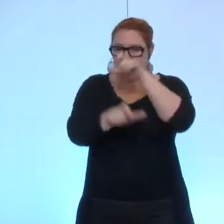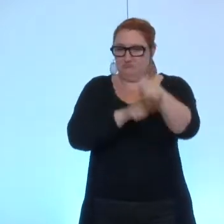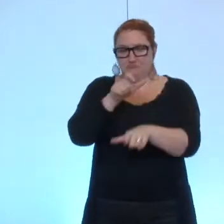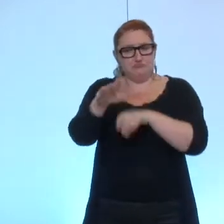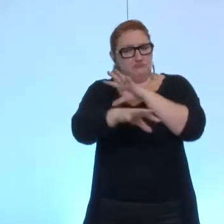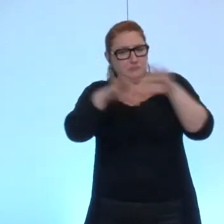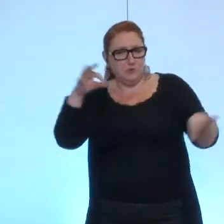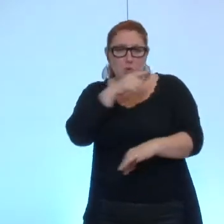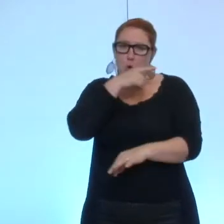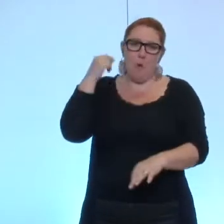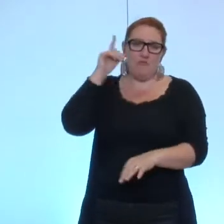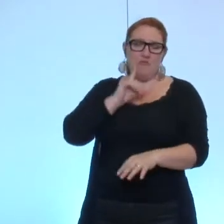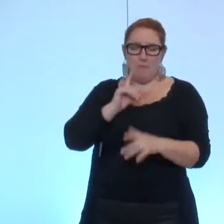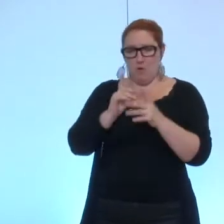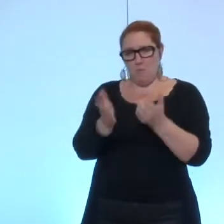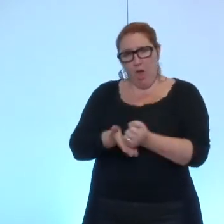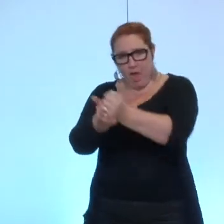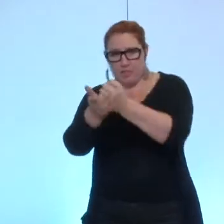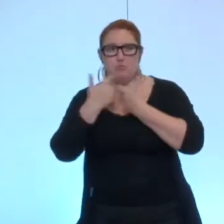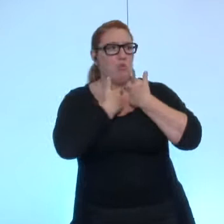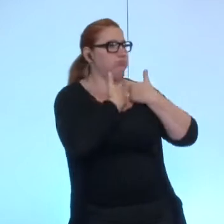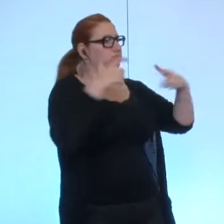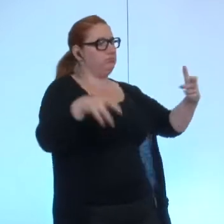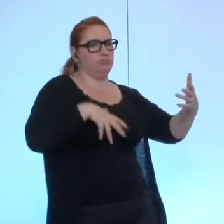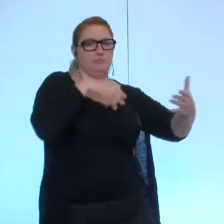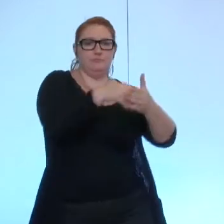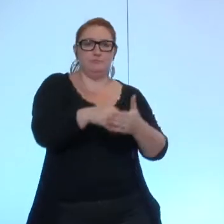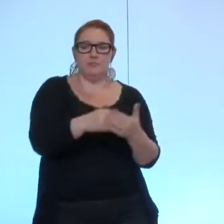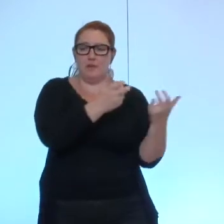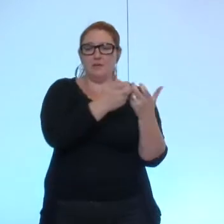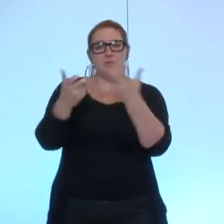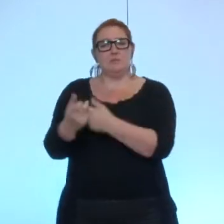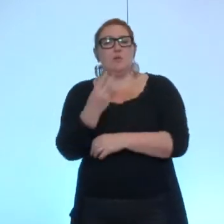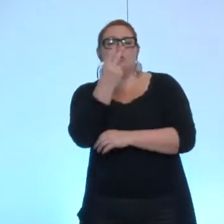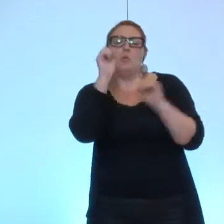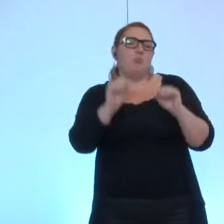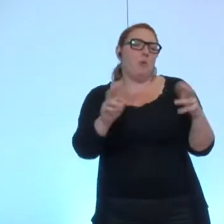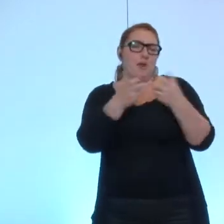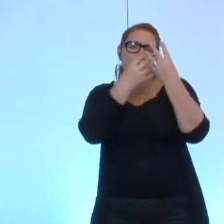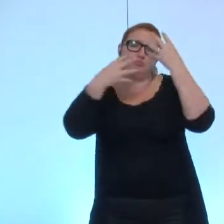des hommes ou des femmes. Donc je vous ai donné ces deux exemples et puis on pourrait en citer bien d'autres, mais voilà.